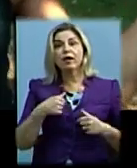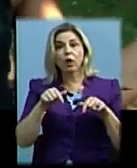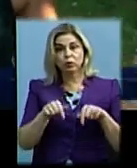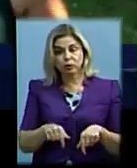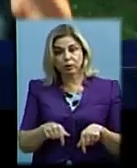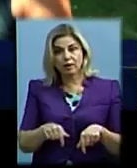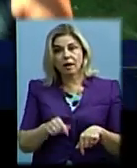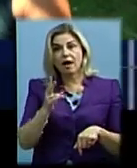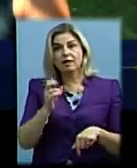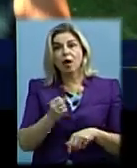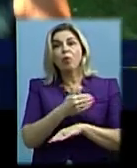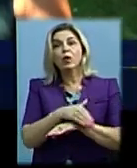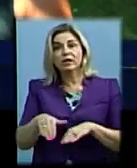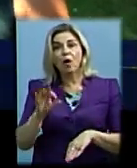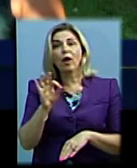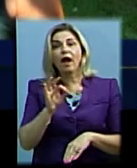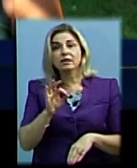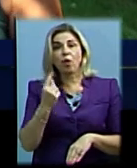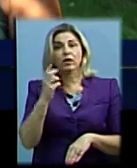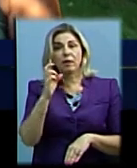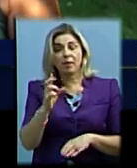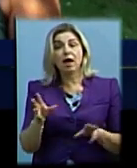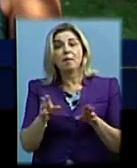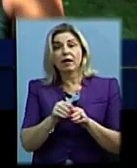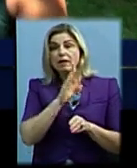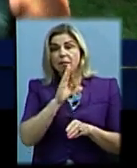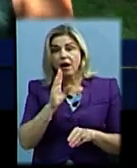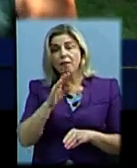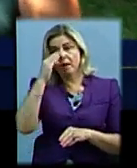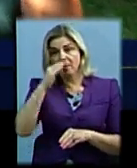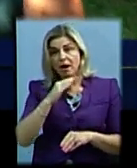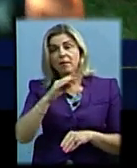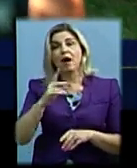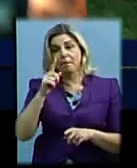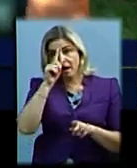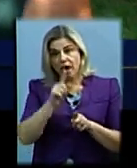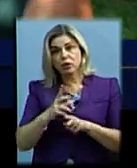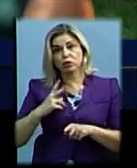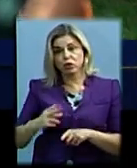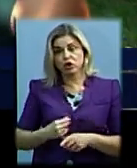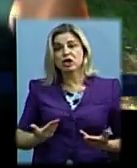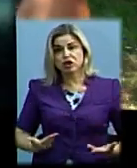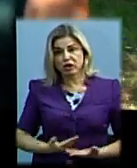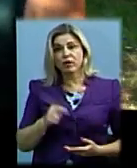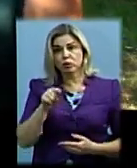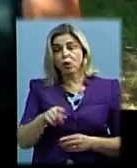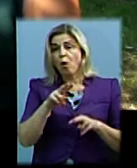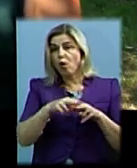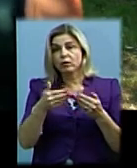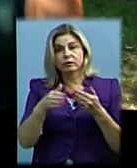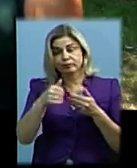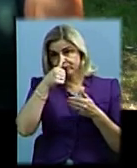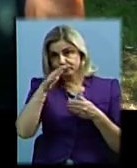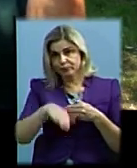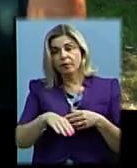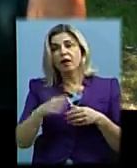«Живу я тут на Океанівській 1Б. З мамою, з татом, з братом, з дочкою. Живемо в цьому всьому. Вікна не відчинити. Тхнем.